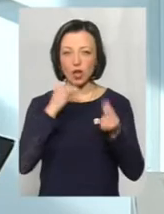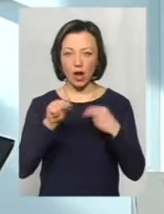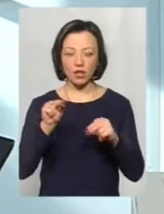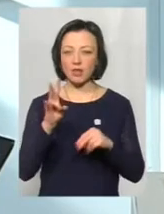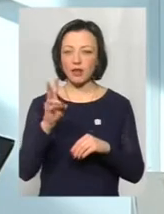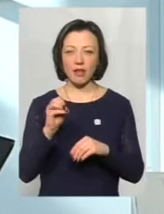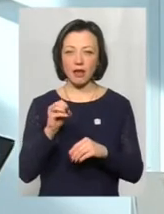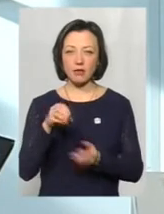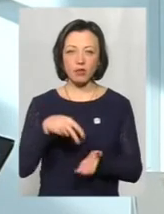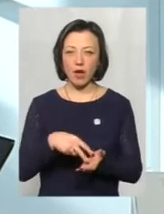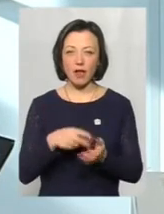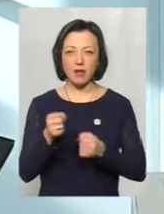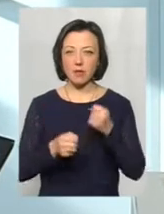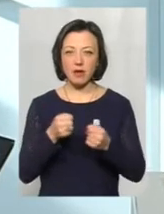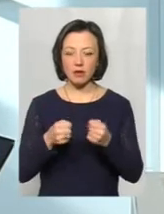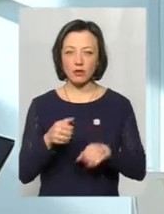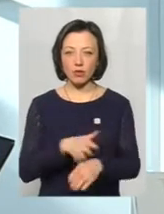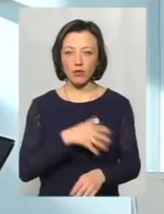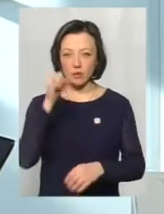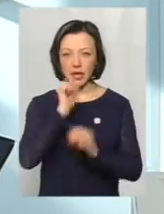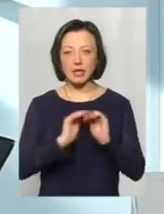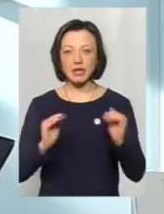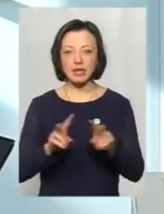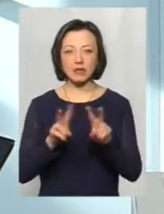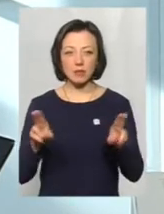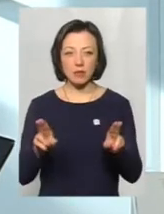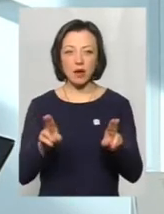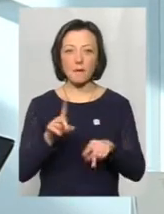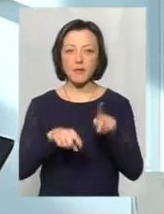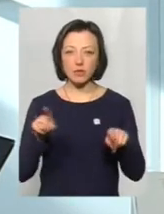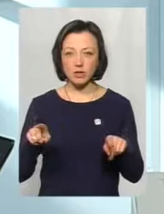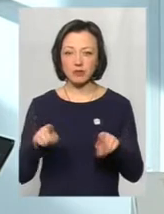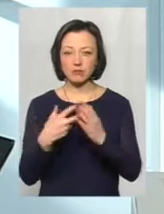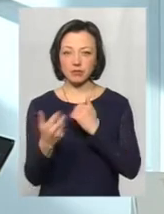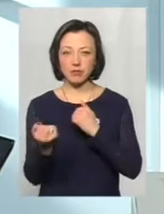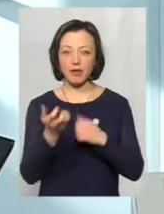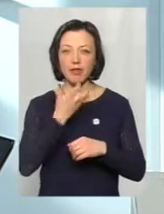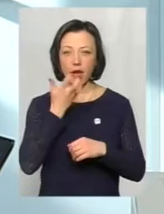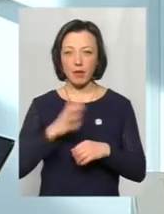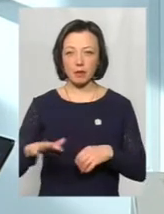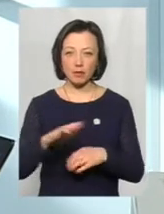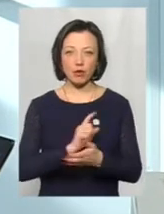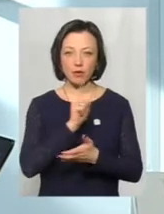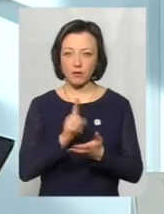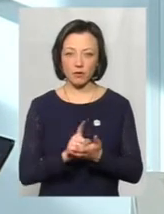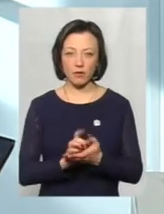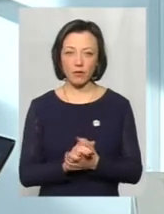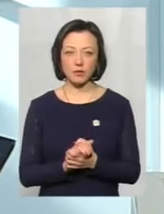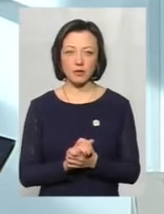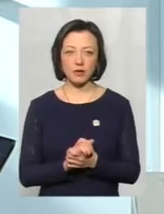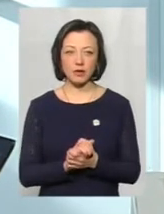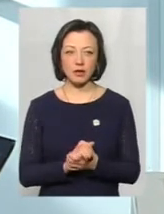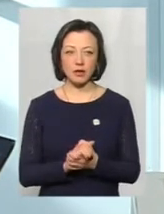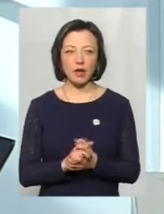не стояти, не бігати довго на морозі, чи дітям так само, а періодично заходити в теплі приміщення. Це обов'язково. Не